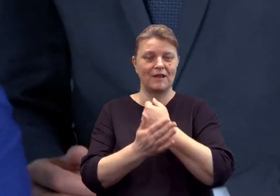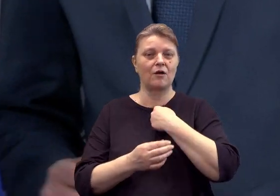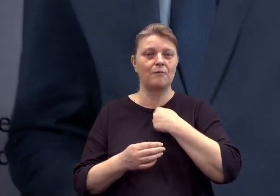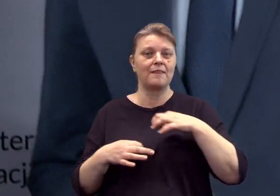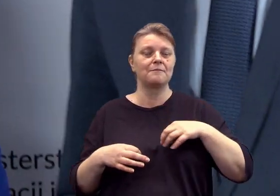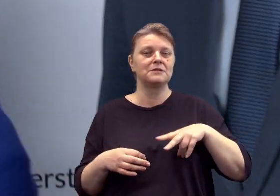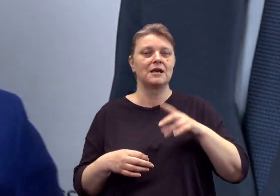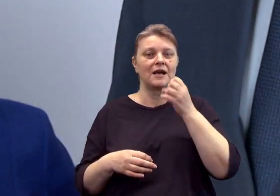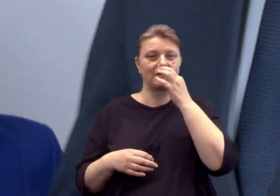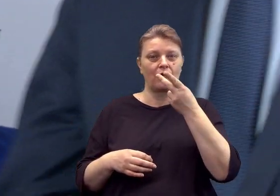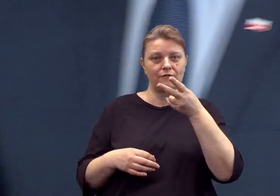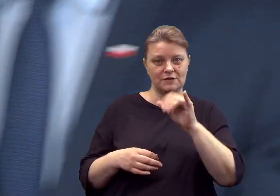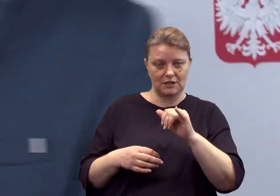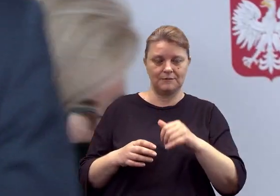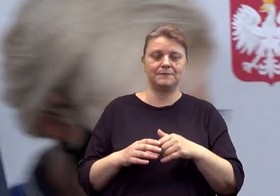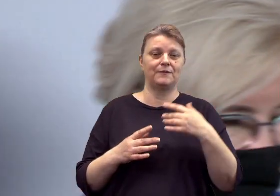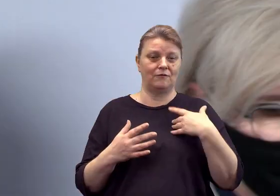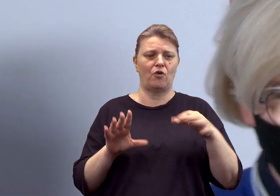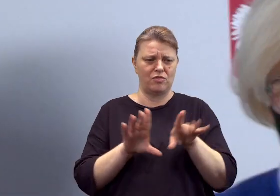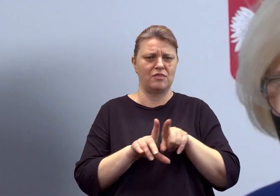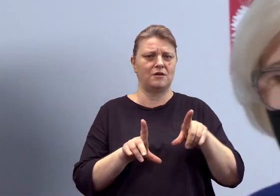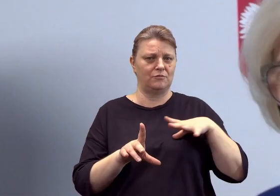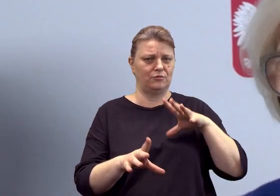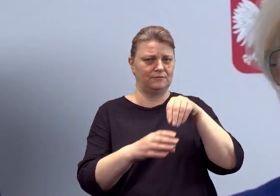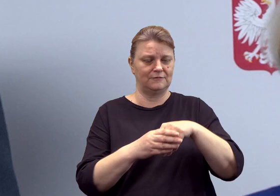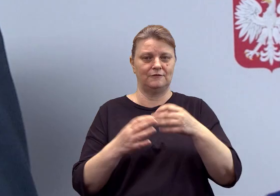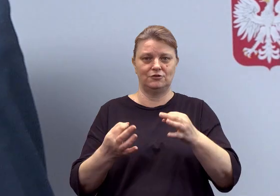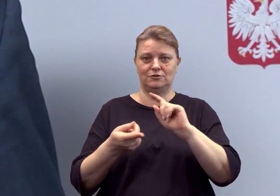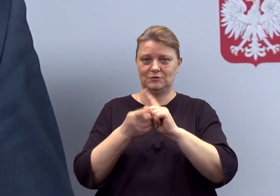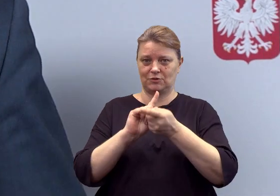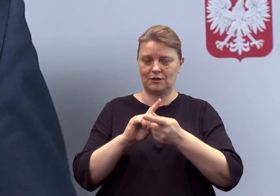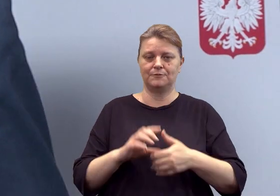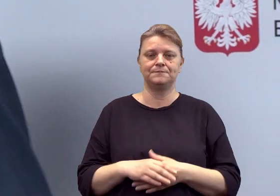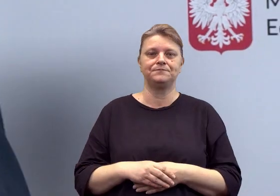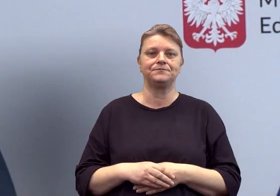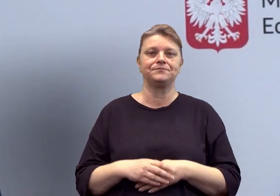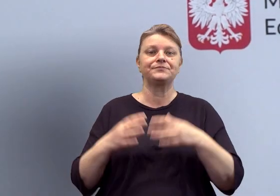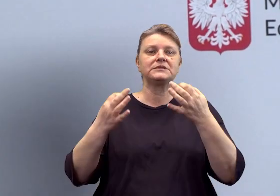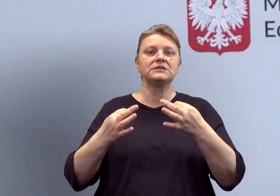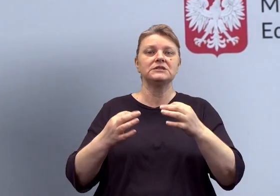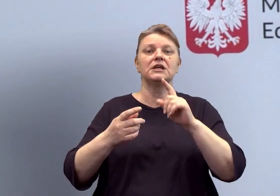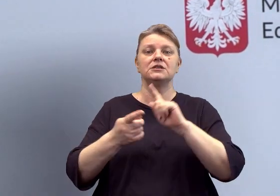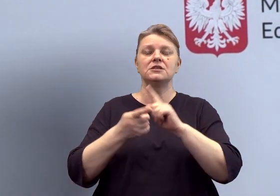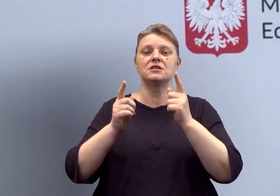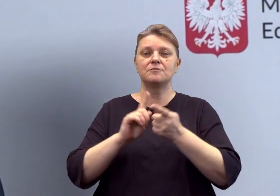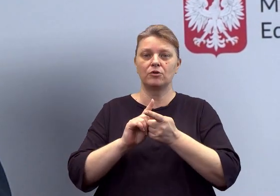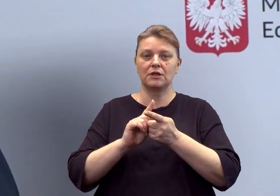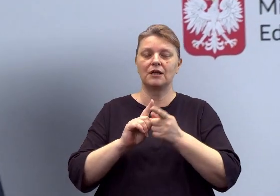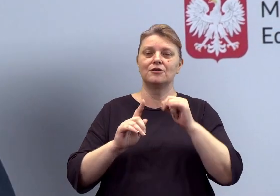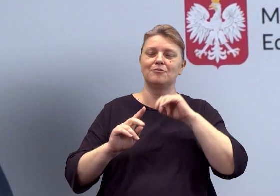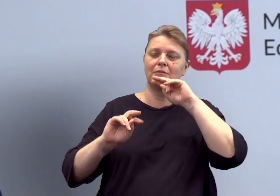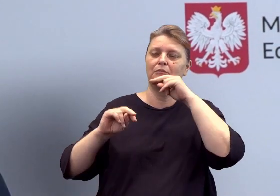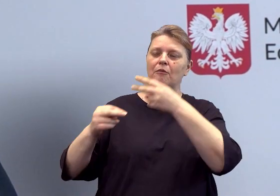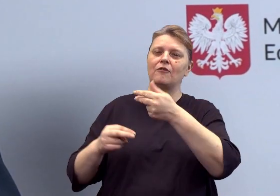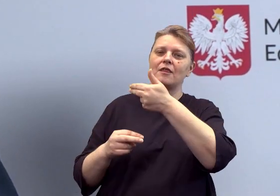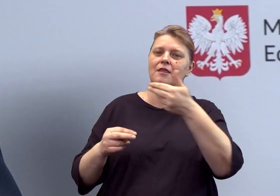Piątkowski również uczestniczył w dzisiejszym posiedzeniu. To dzisiejsze spotkanie to powrót do tematów, które na